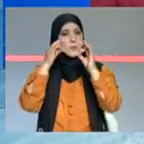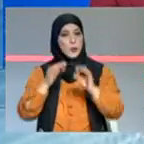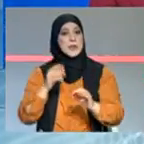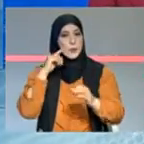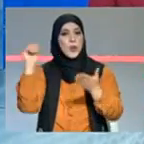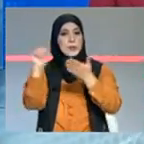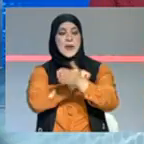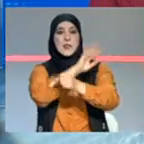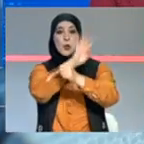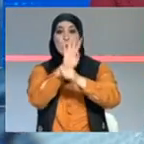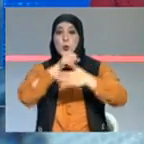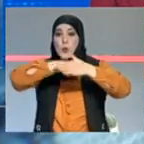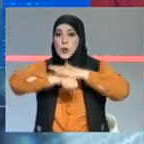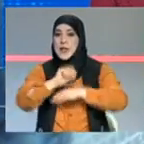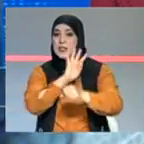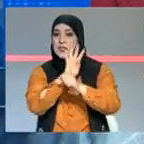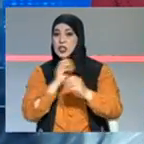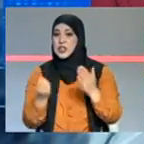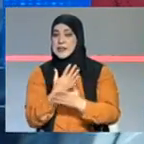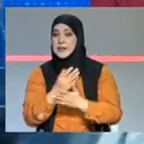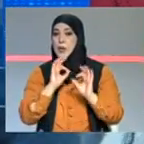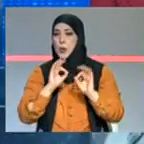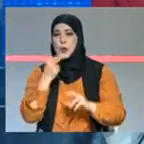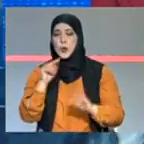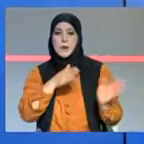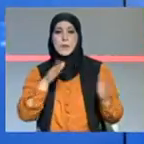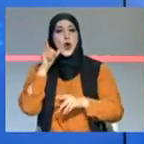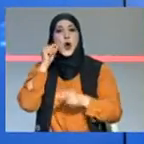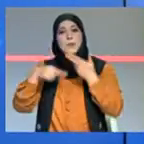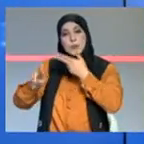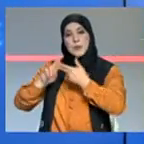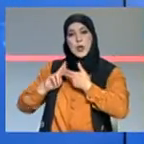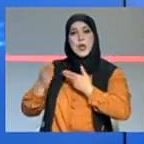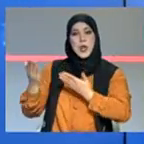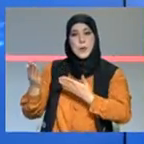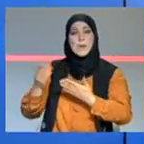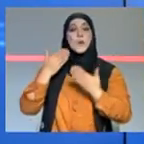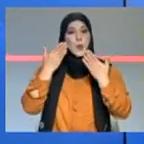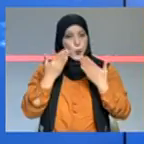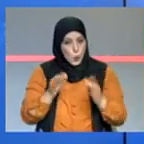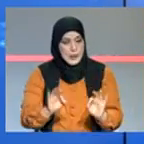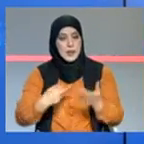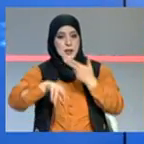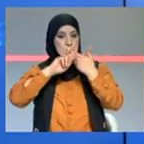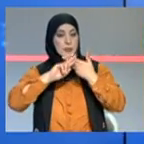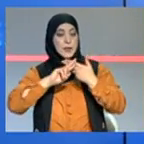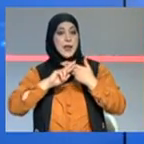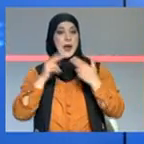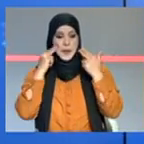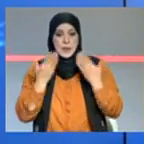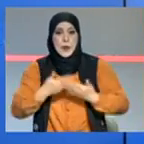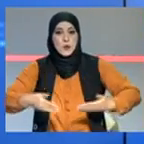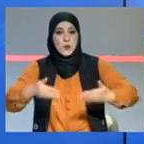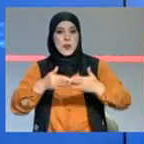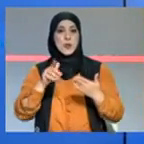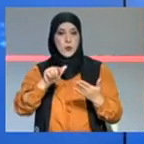مواجهة التحول الجديد للفيروس كيف كيف هذه زادة نعطيك جواب اللي هو حسب ما نشوفوه طوا